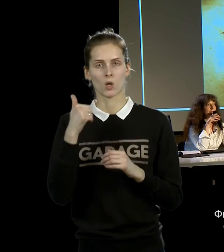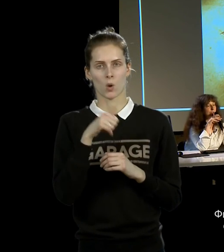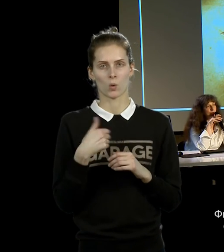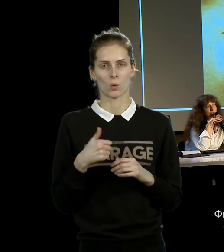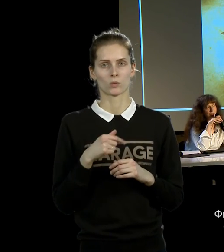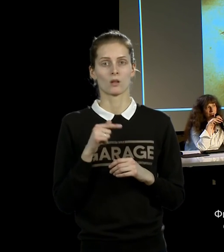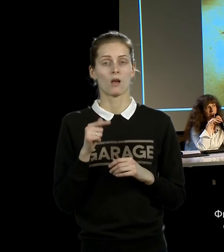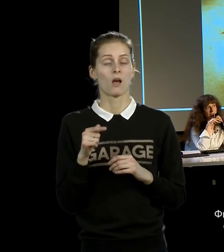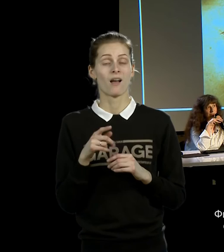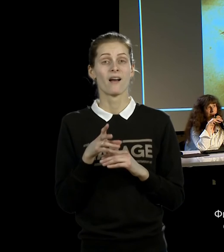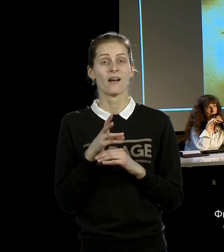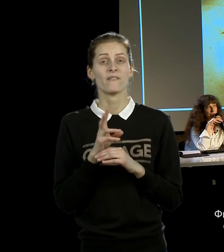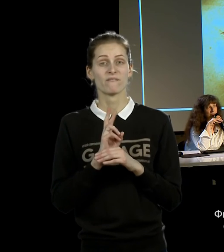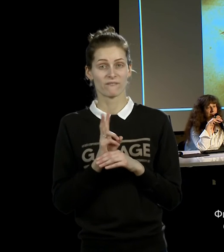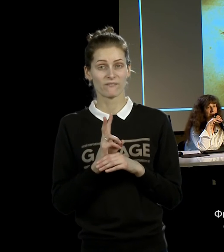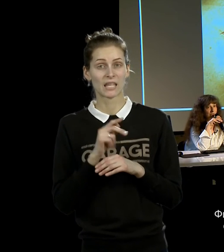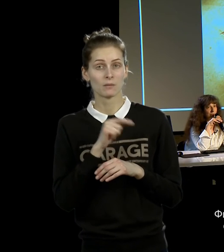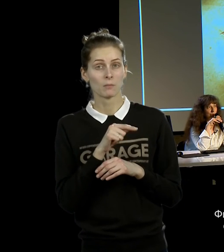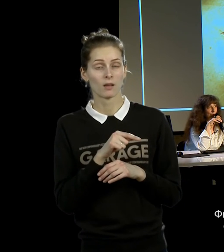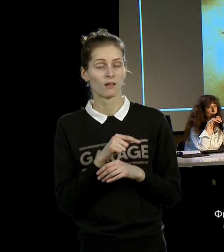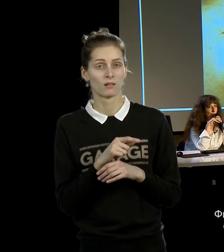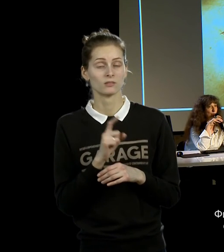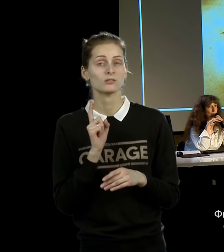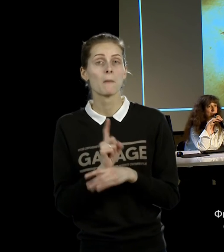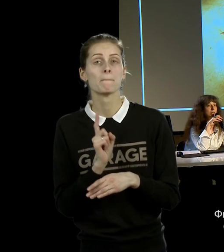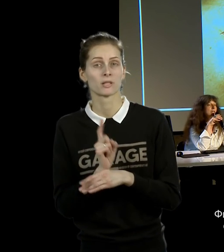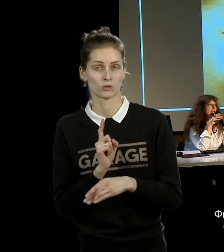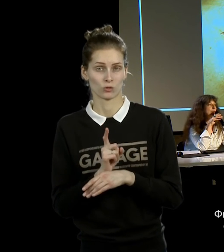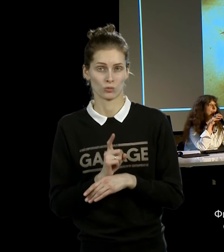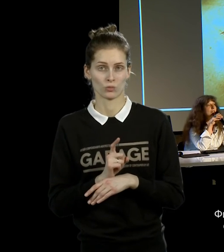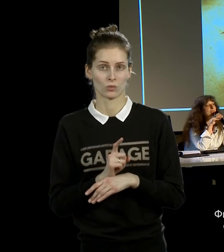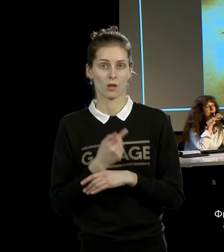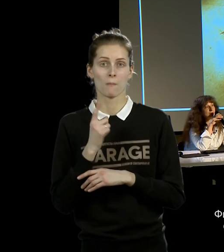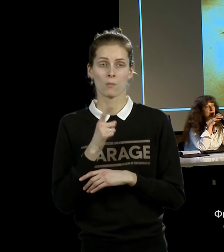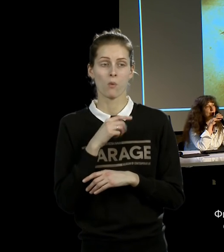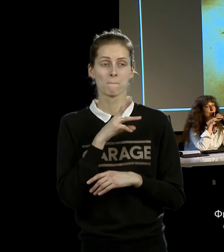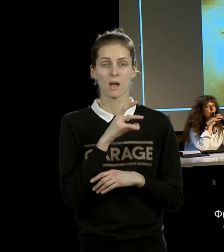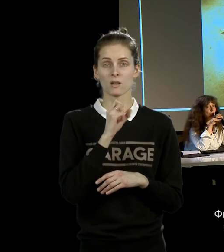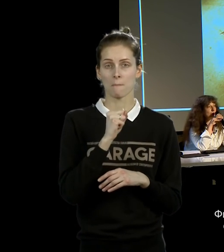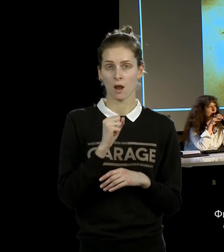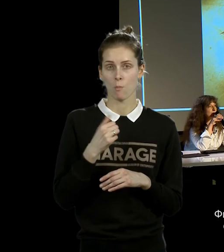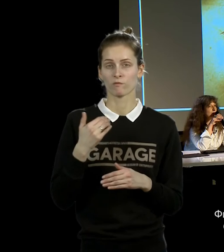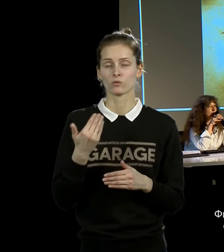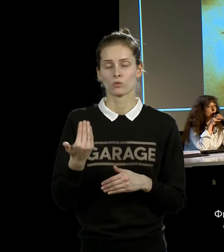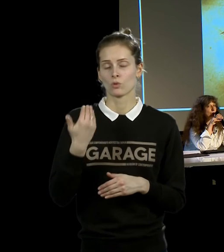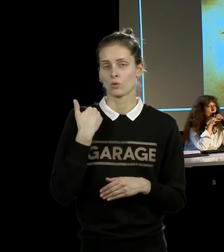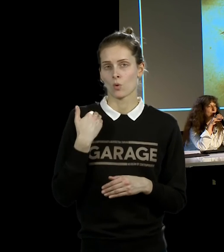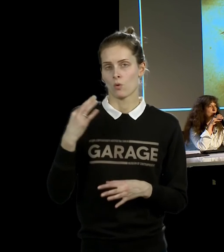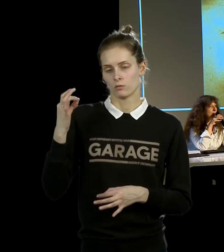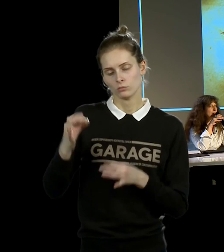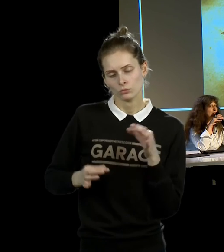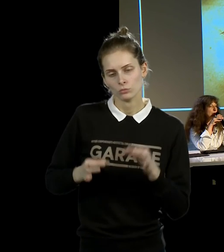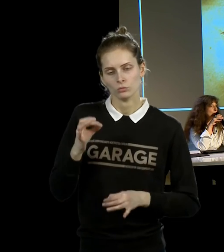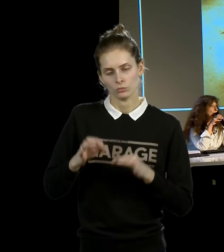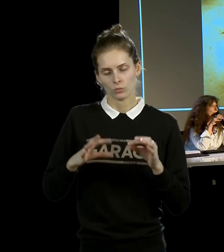Фильм этот запрещен, потому что Марина Абрамович очень долго судилась с режиссером этого фильма, французским